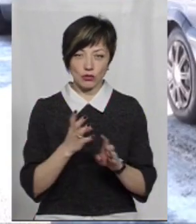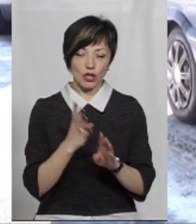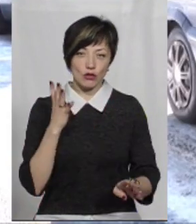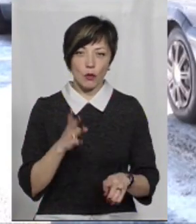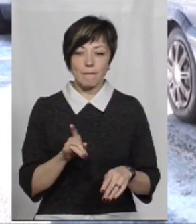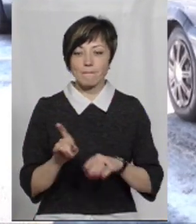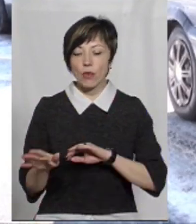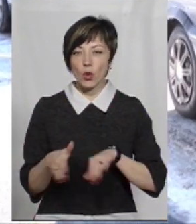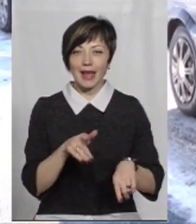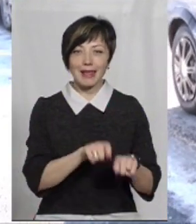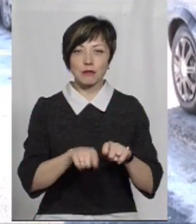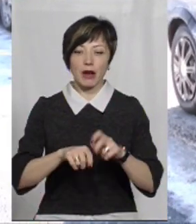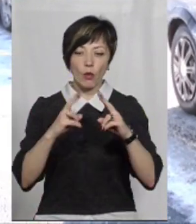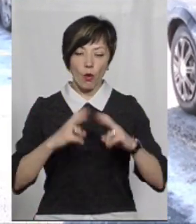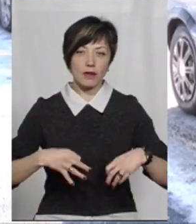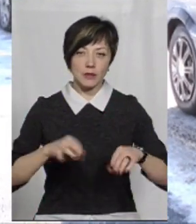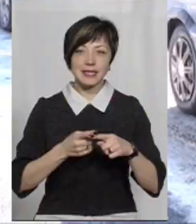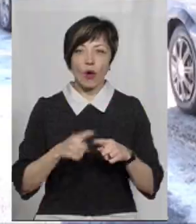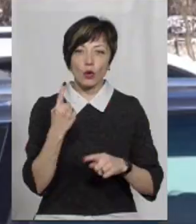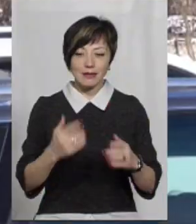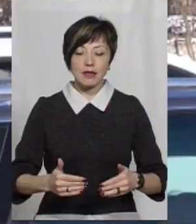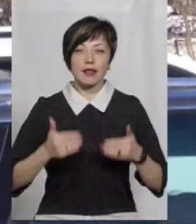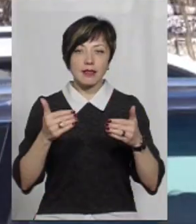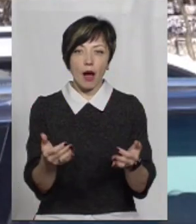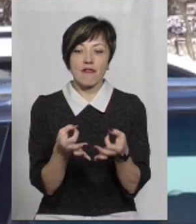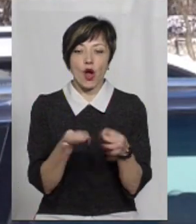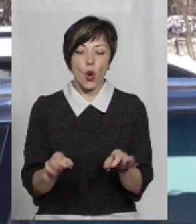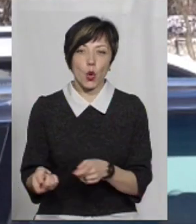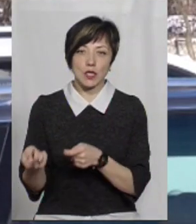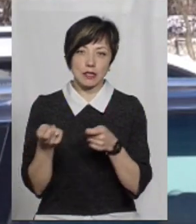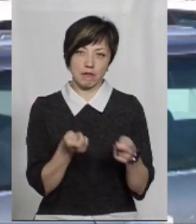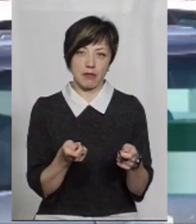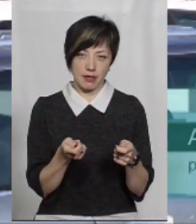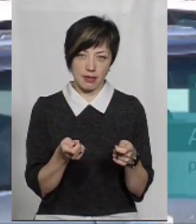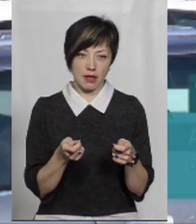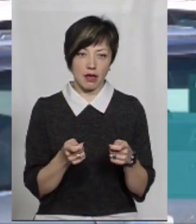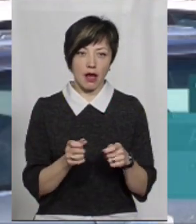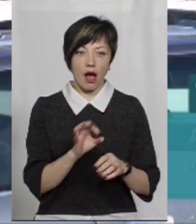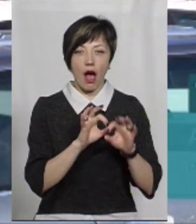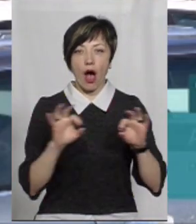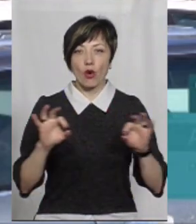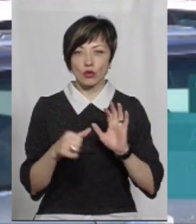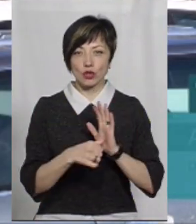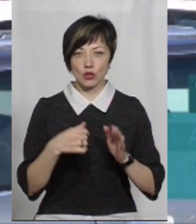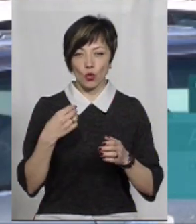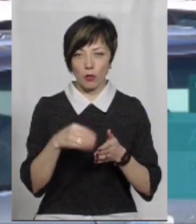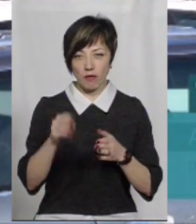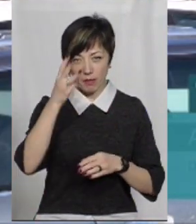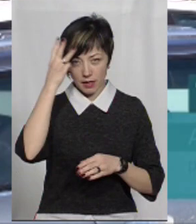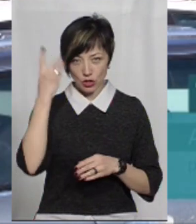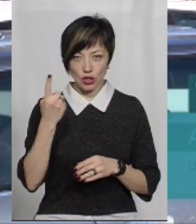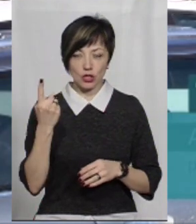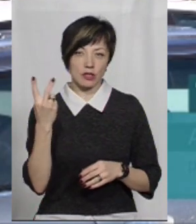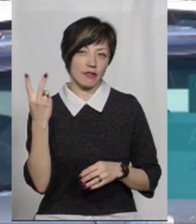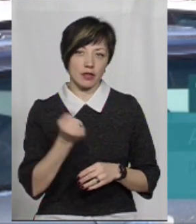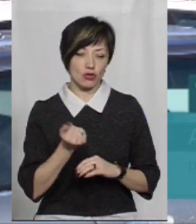експертний огляд автомобіля. Це один з етапів розмитнення. Ауді А6. Я в Хмельницькому, буквально, може, тижня